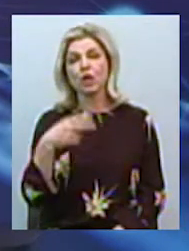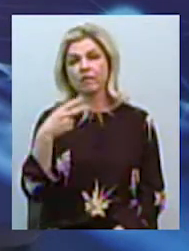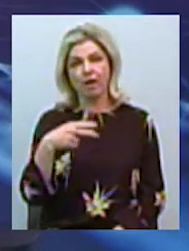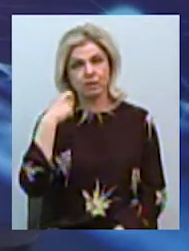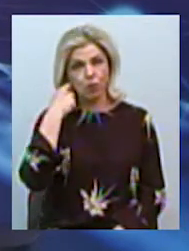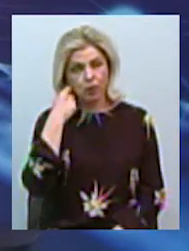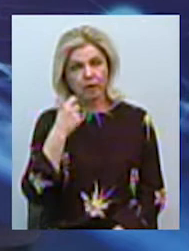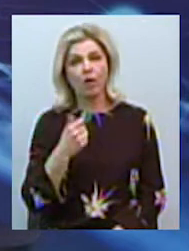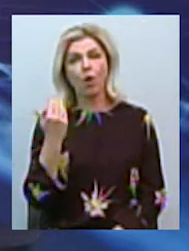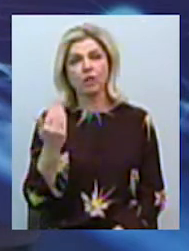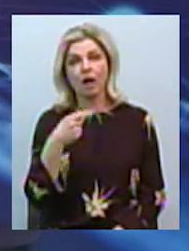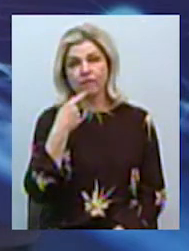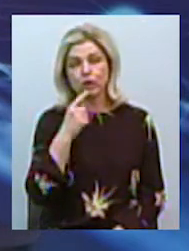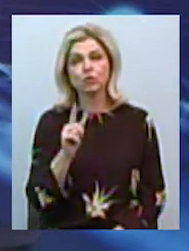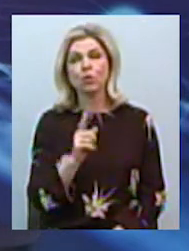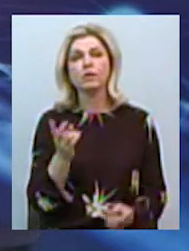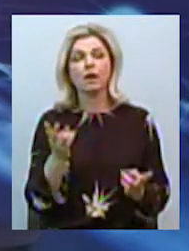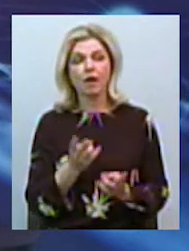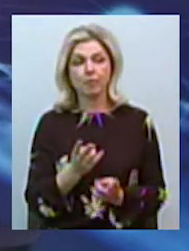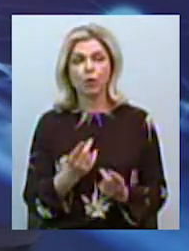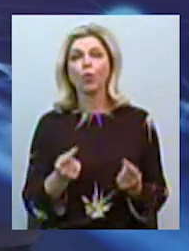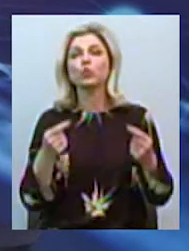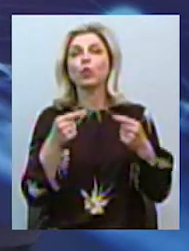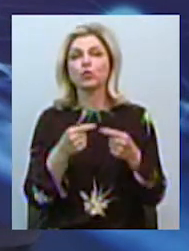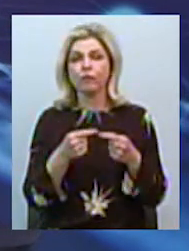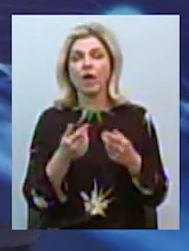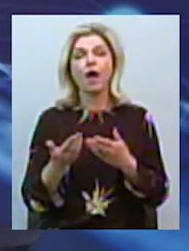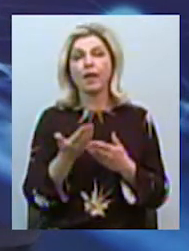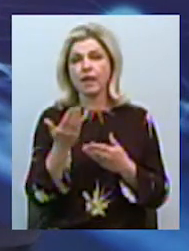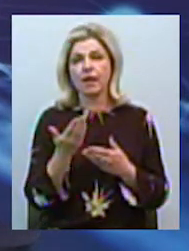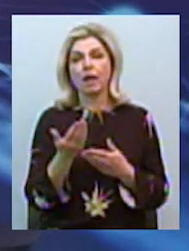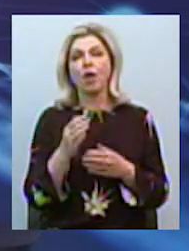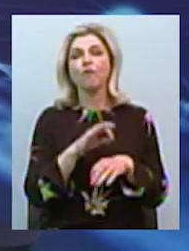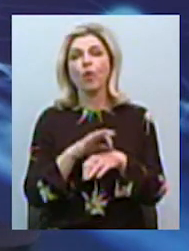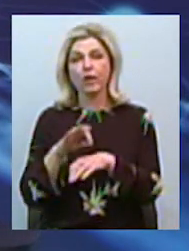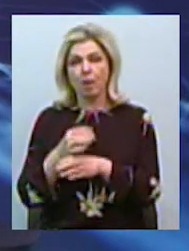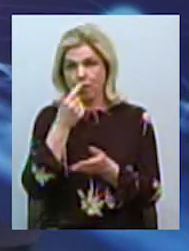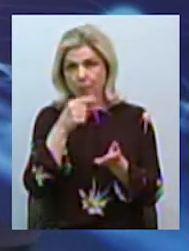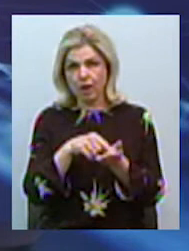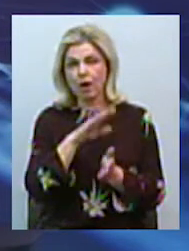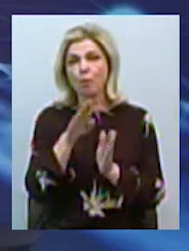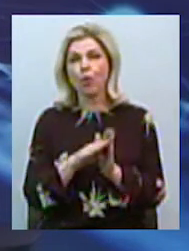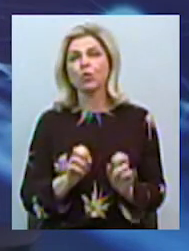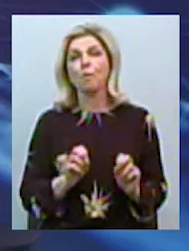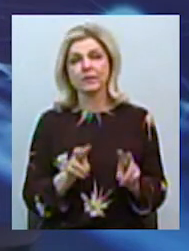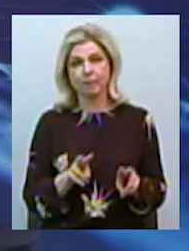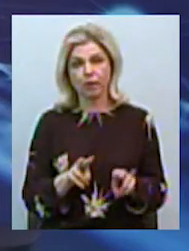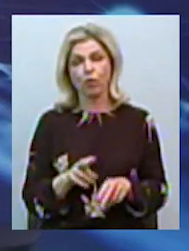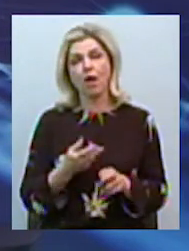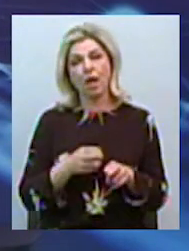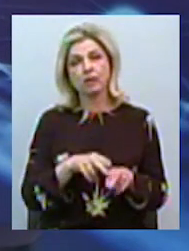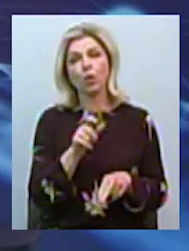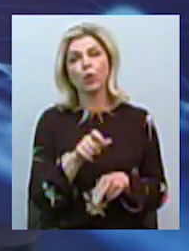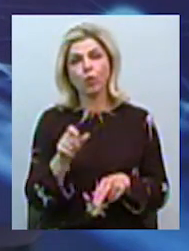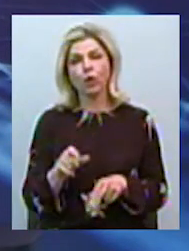років. Вона говорить, що треба уточнювати, які саме хворі підпадають під небезпеку. Це люди